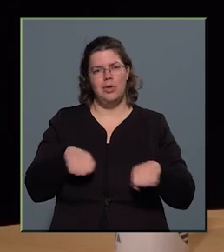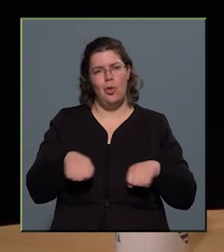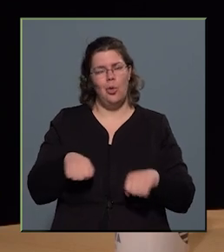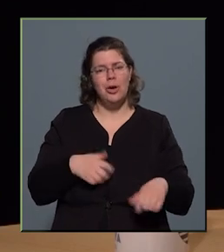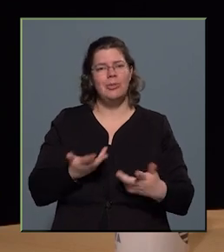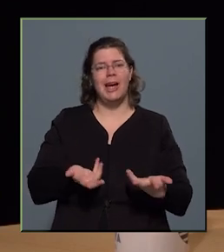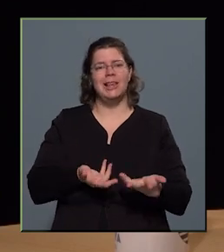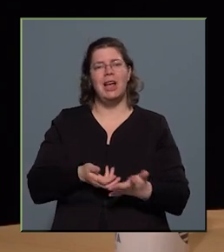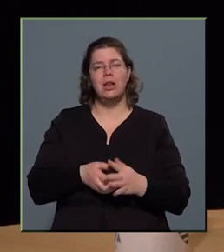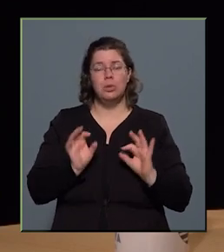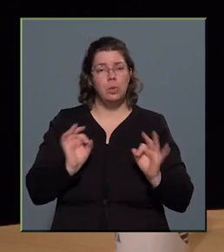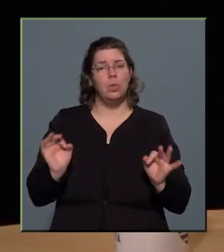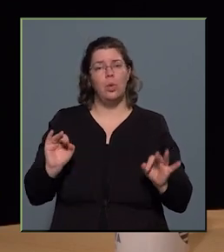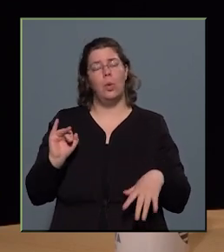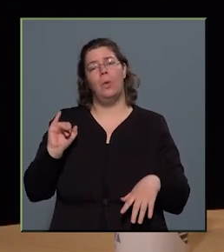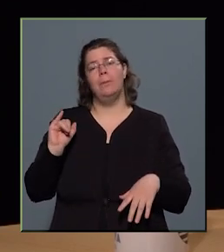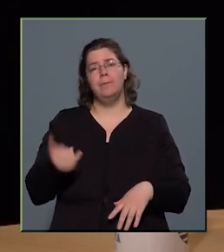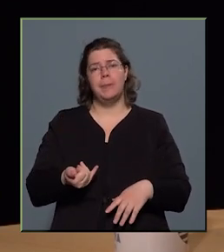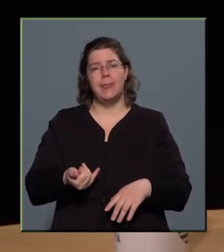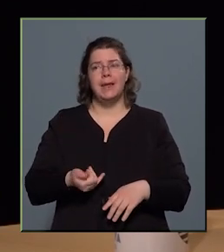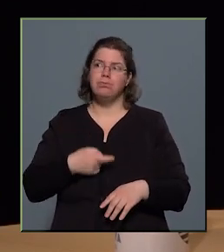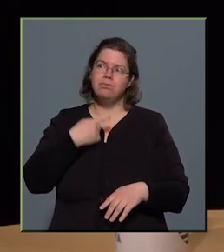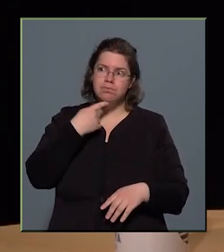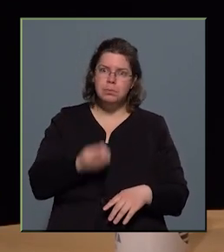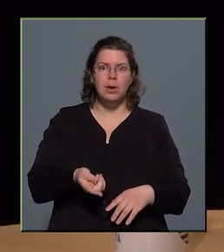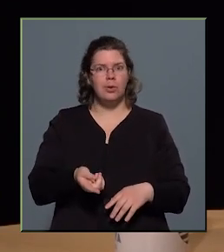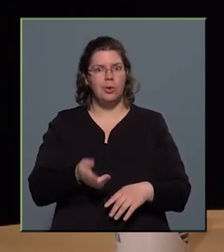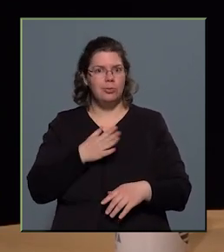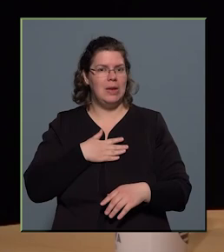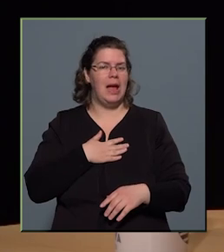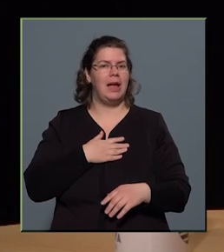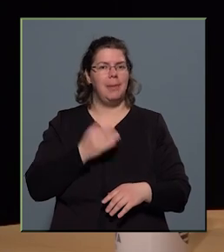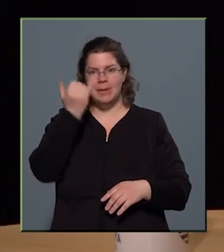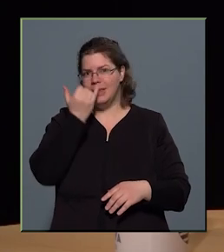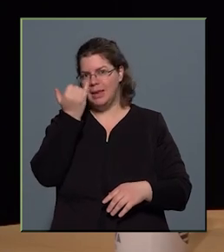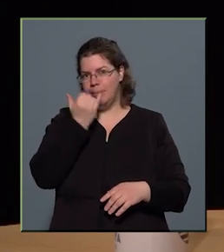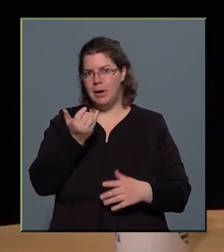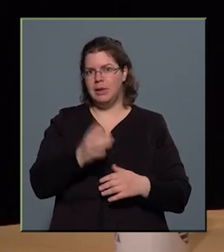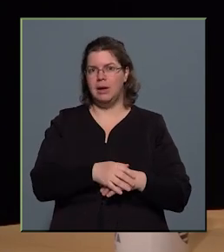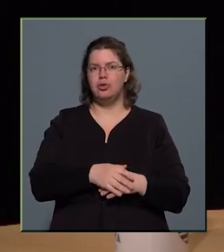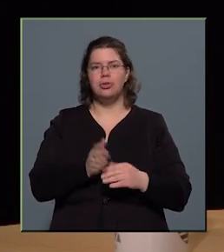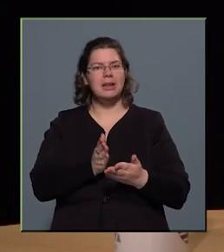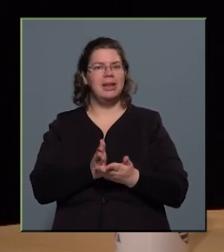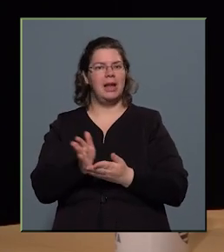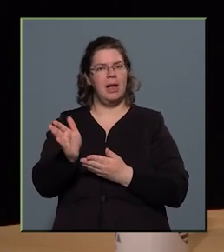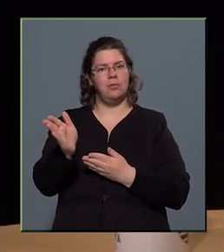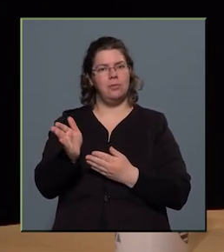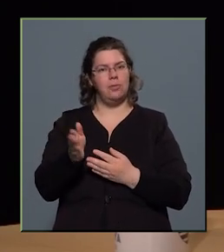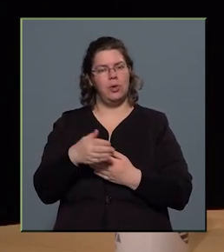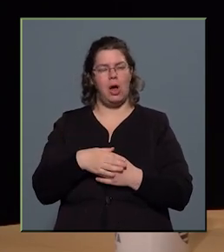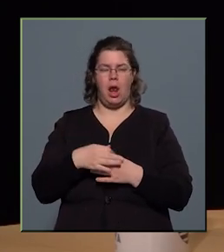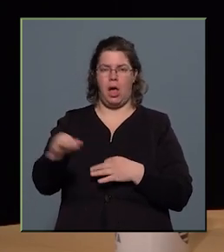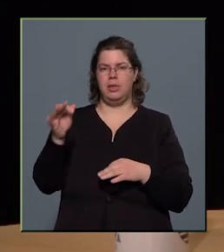jó, és mondjuk, hogy nekem szimpatikus irányvonalat